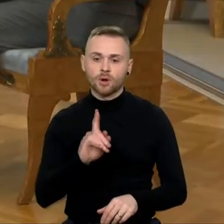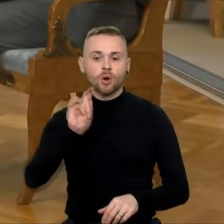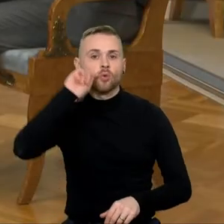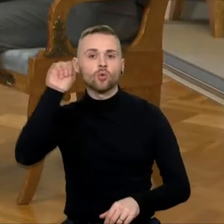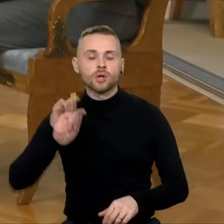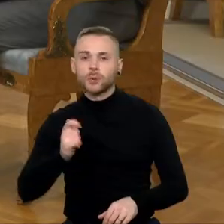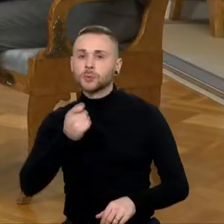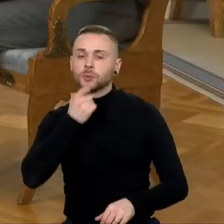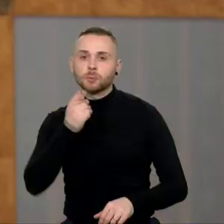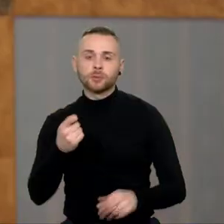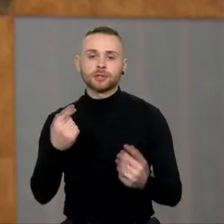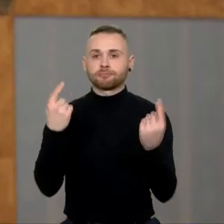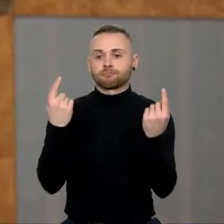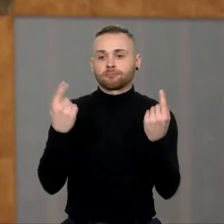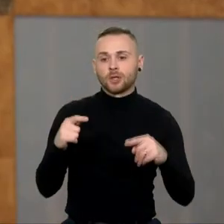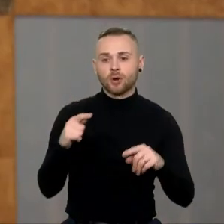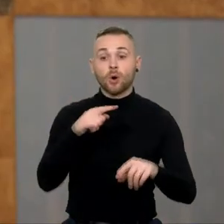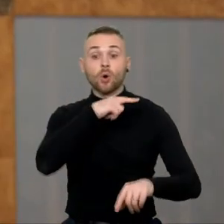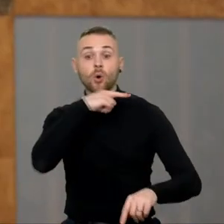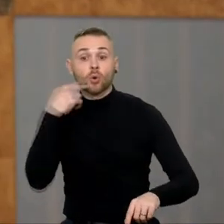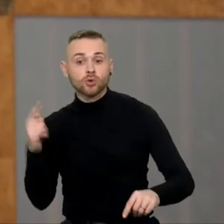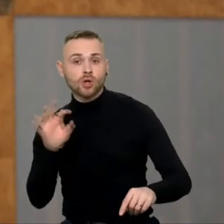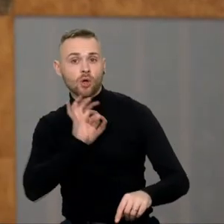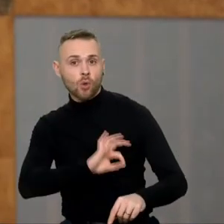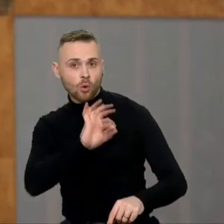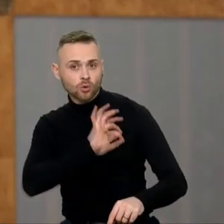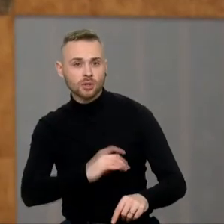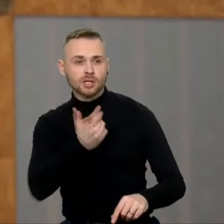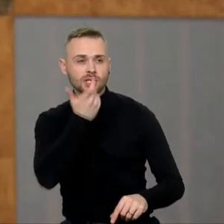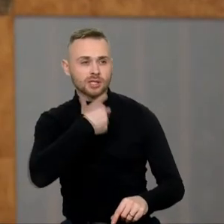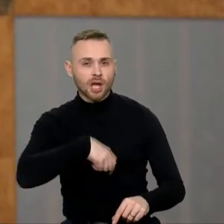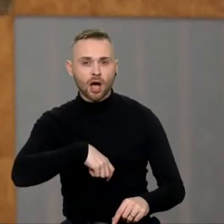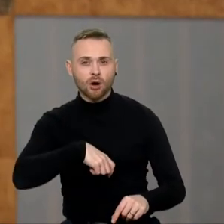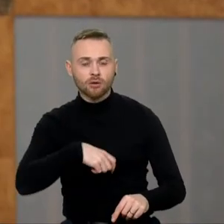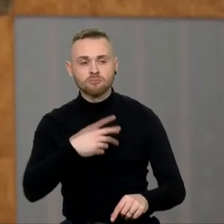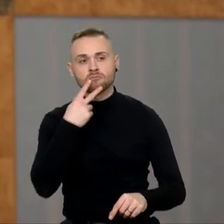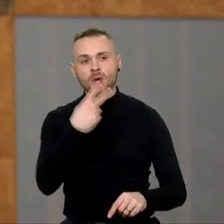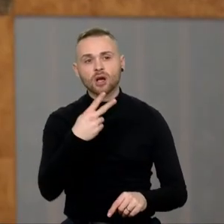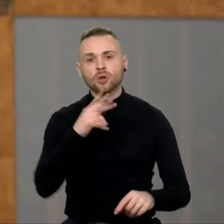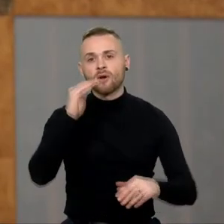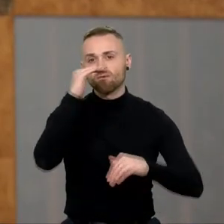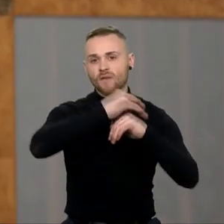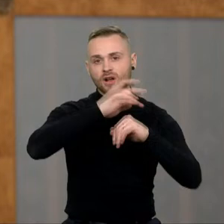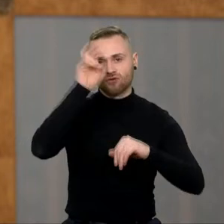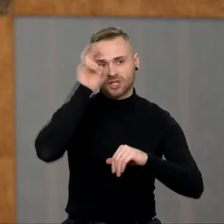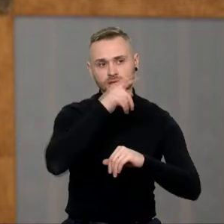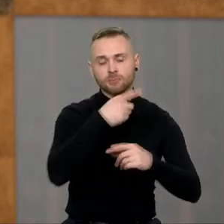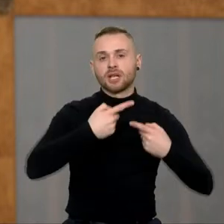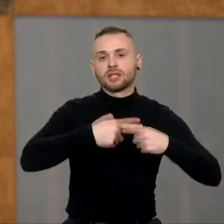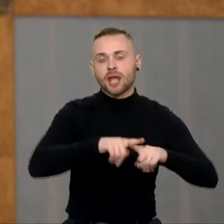naudojasi tuo, kad kai kurios karinės įrangos tiekimas stringa arba yra perneliklėtas.